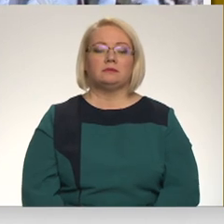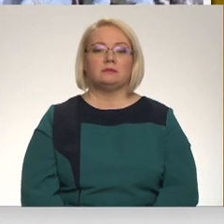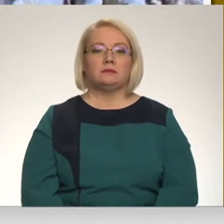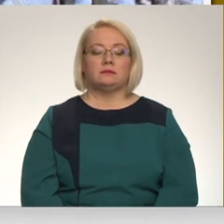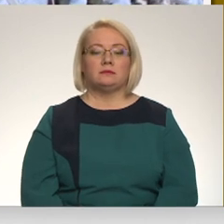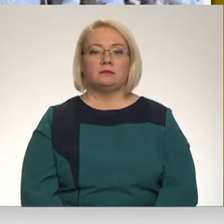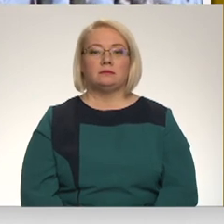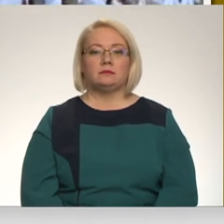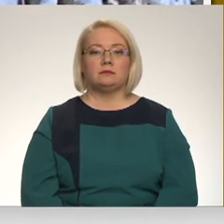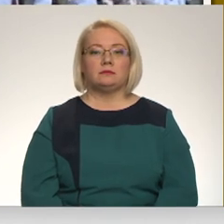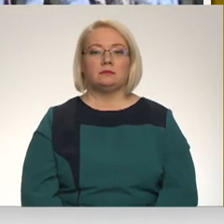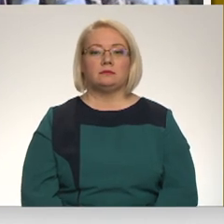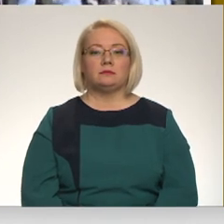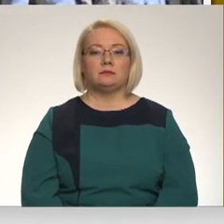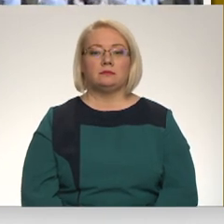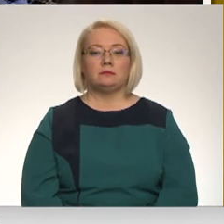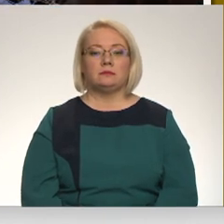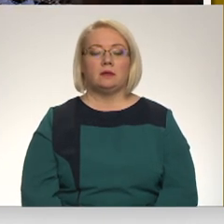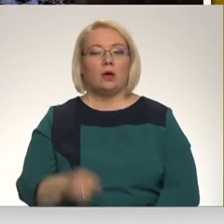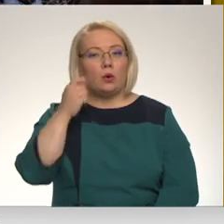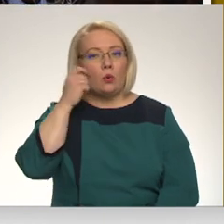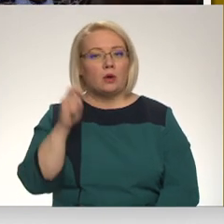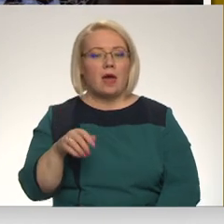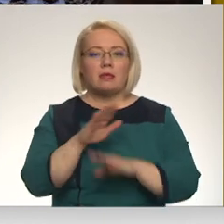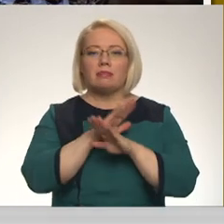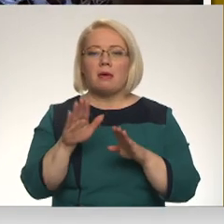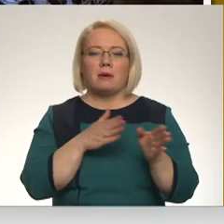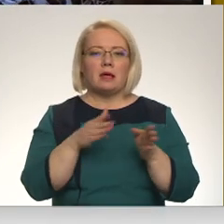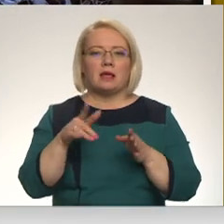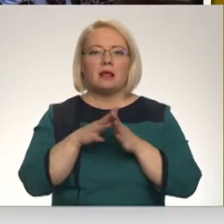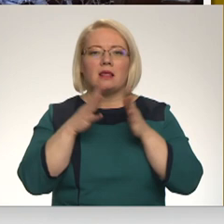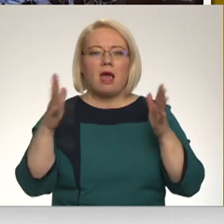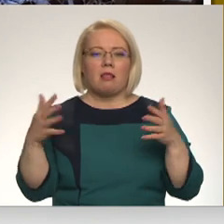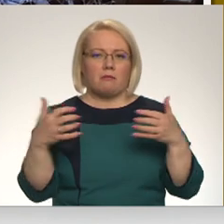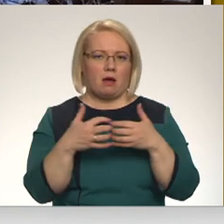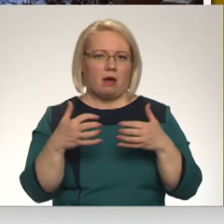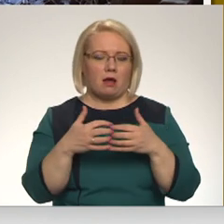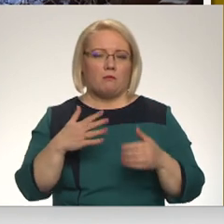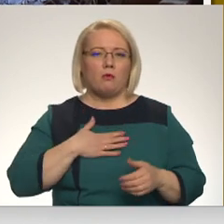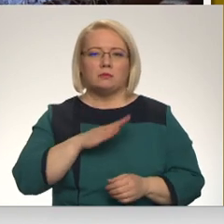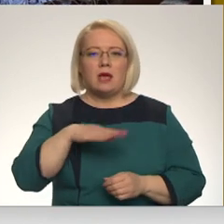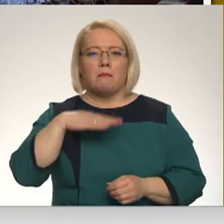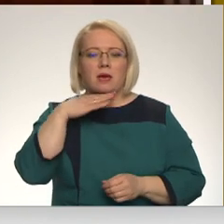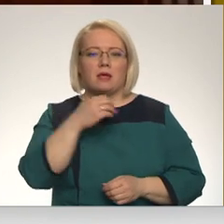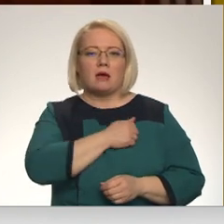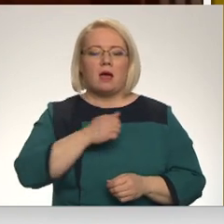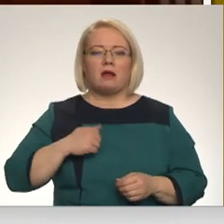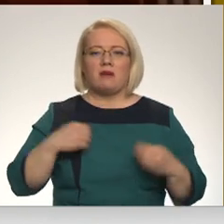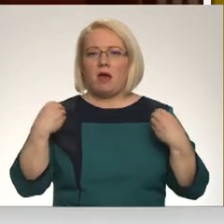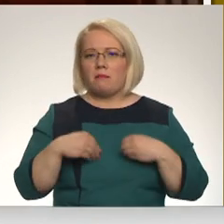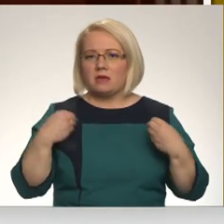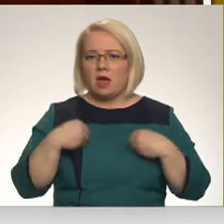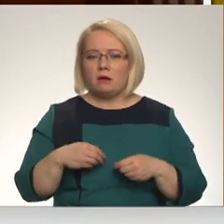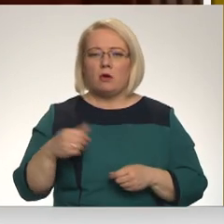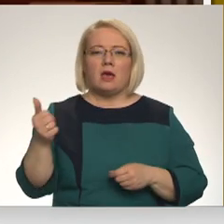tik apjomīgam karam. Mums nepietiek karavīra apģērbu, nepietiek